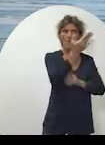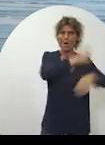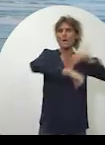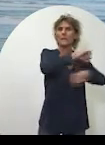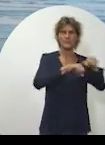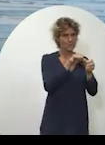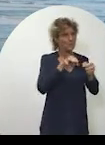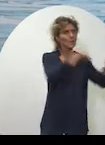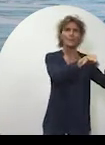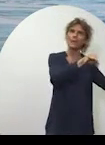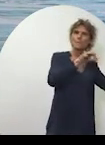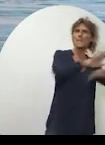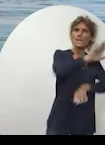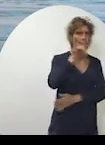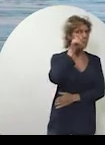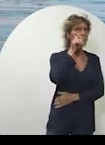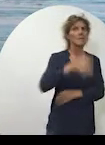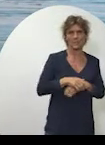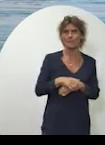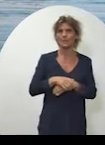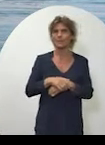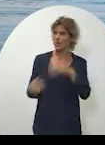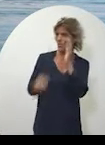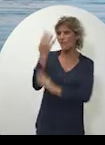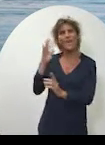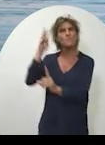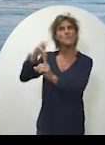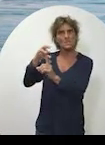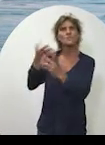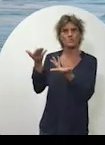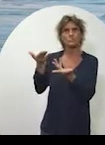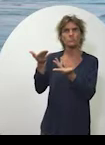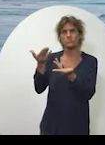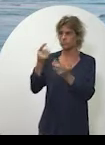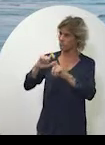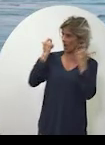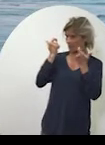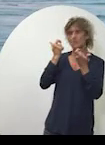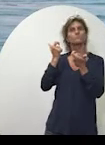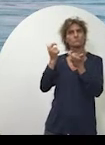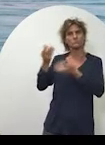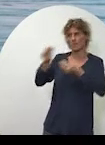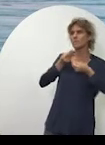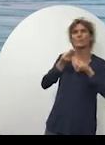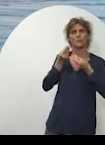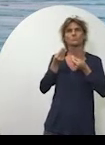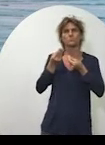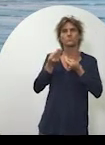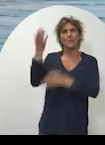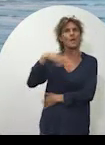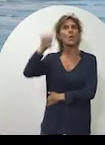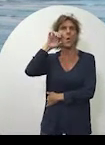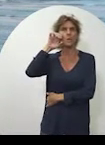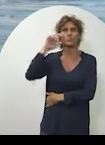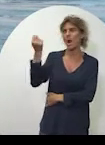nouvelle organisation territoriale de la République, assumer les missions nouvelles qui ont été confiées à la collectivité, puis